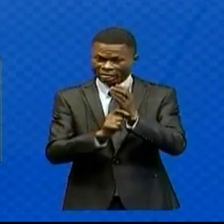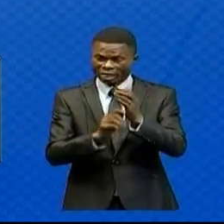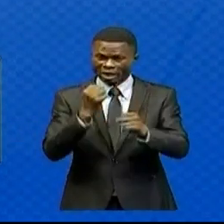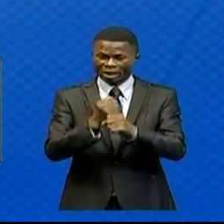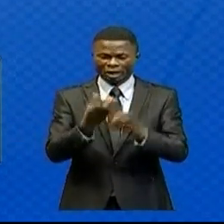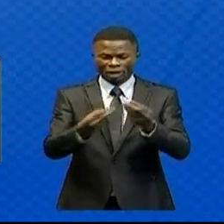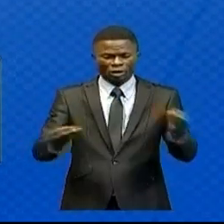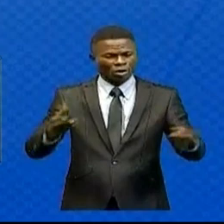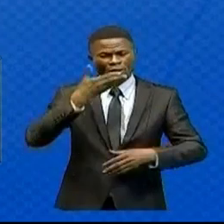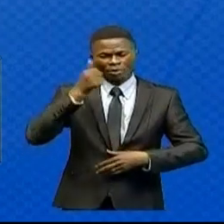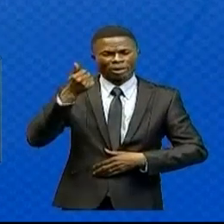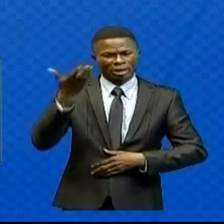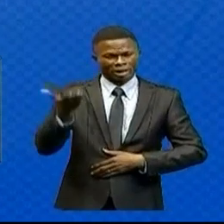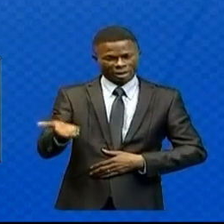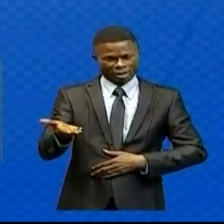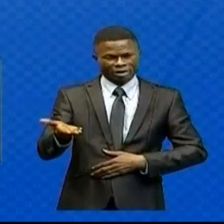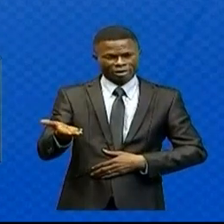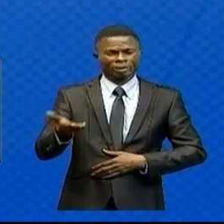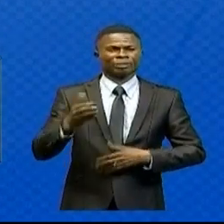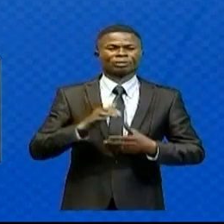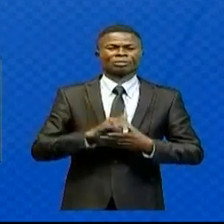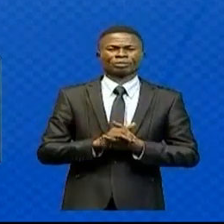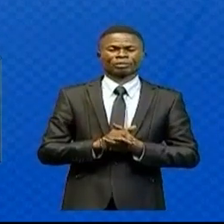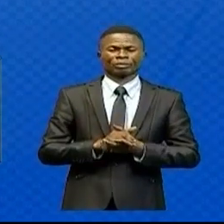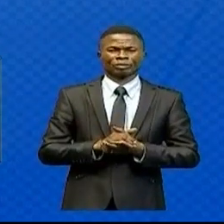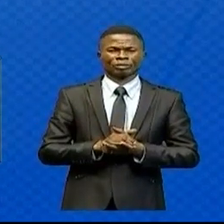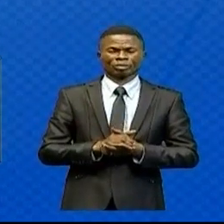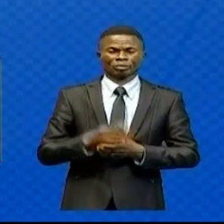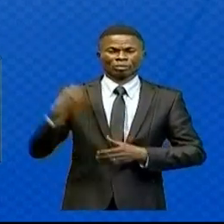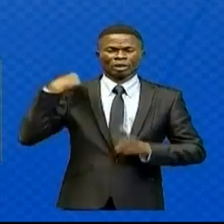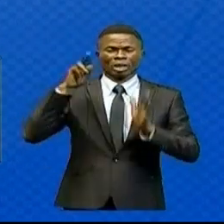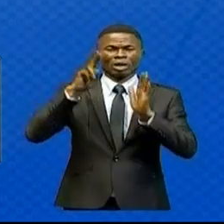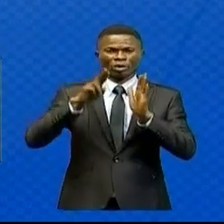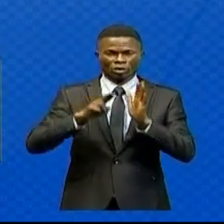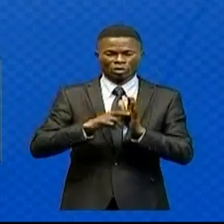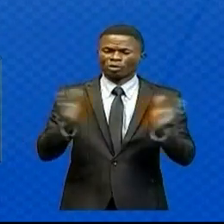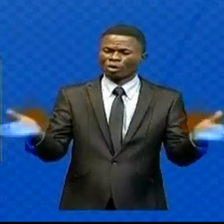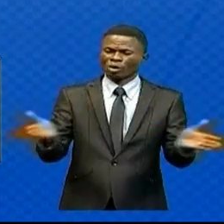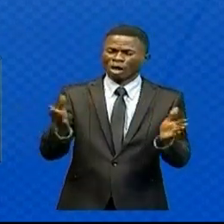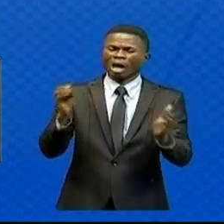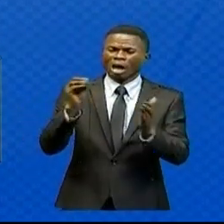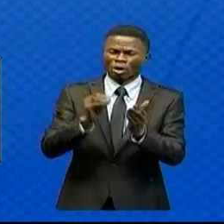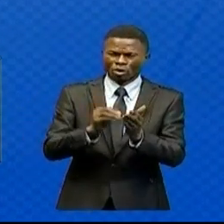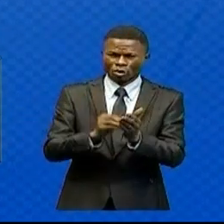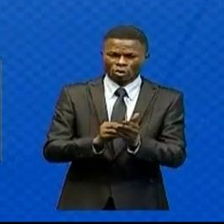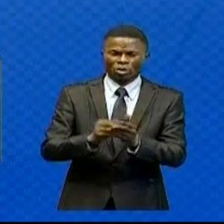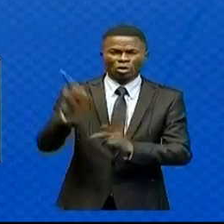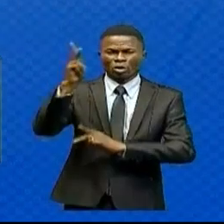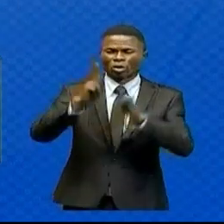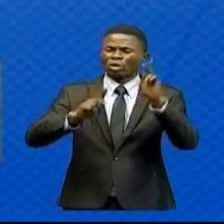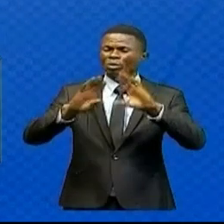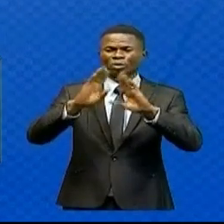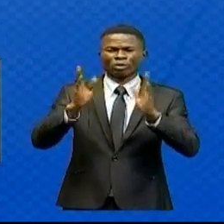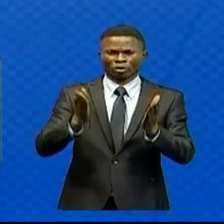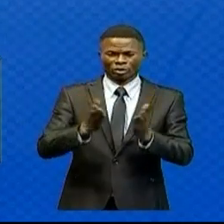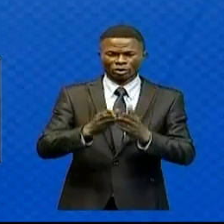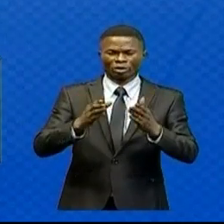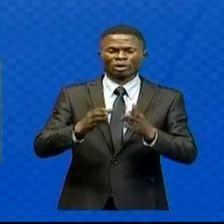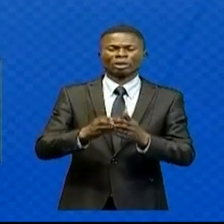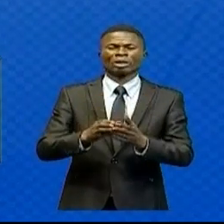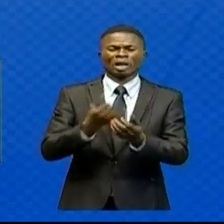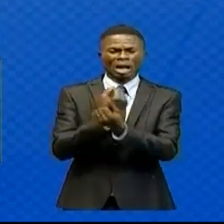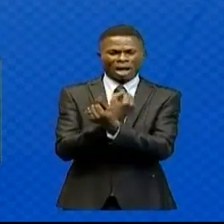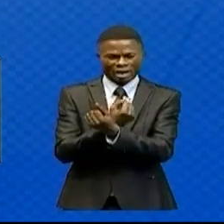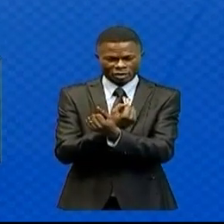résultats encourageants. Les gouvernements exhortent de nouveau la population à observer